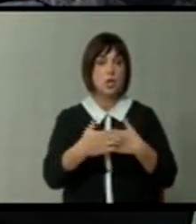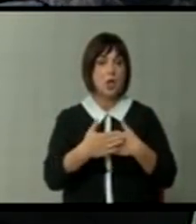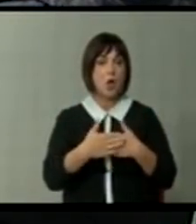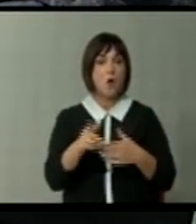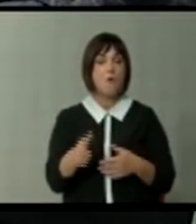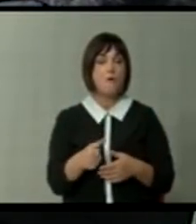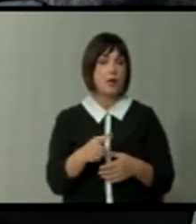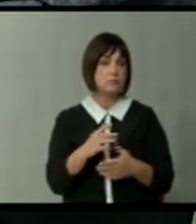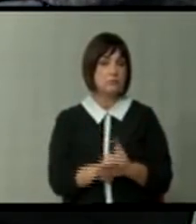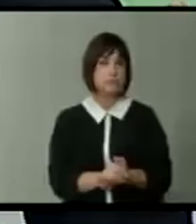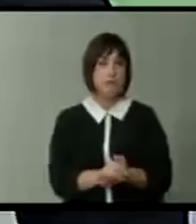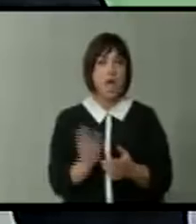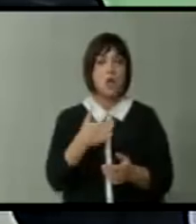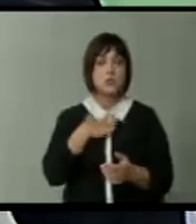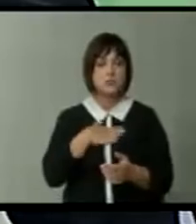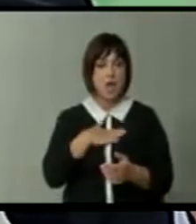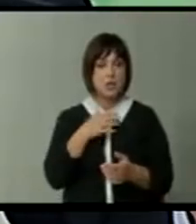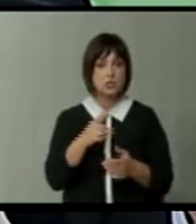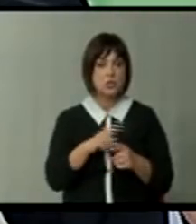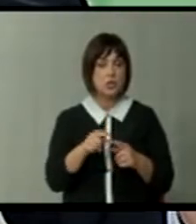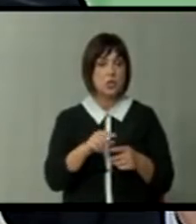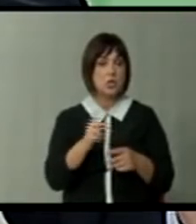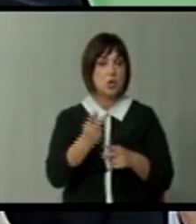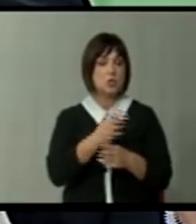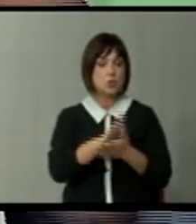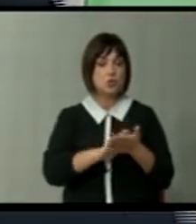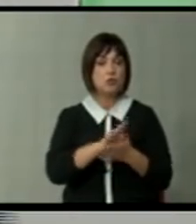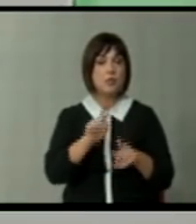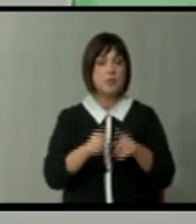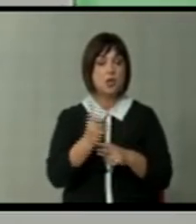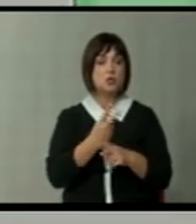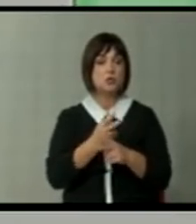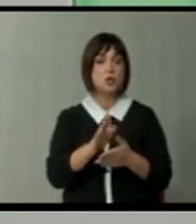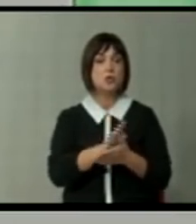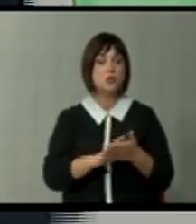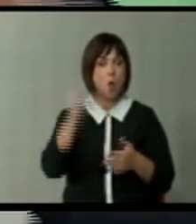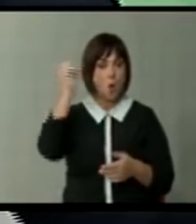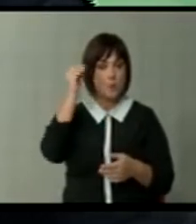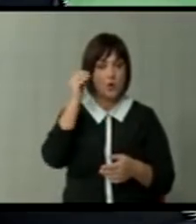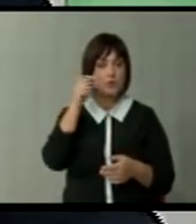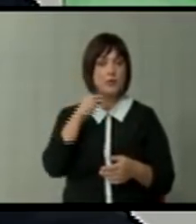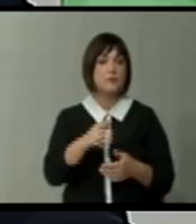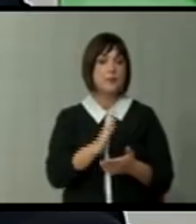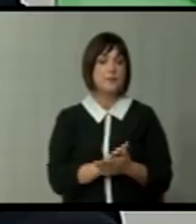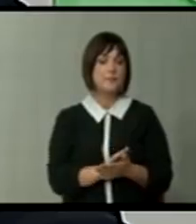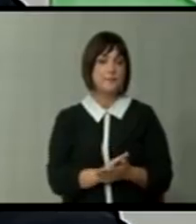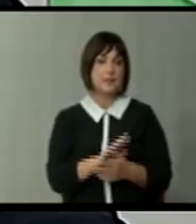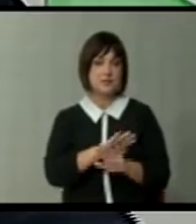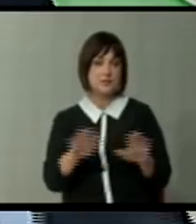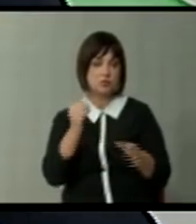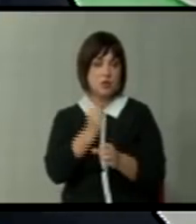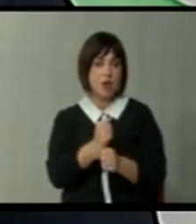е некаква инерција. Ако сакате да уништите некоја држава, само уништите му образованието и вие се заверши за половина работа.